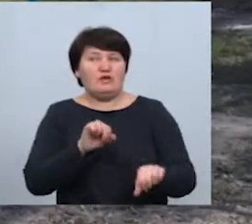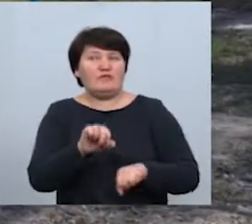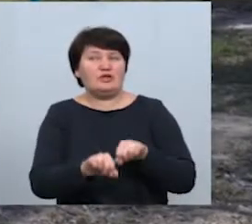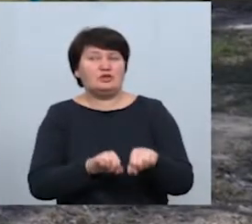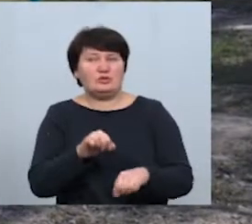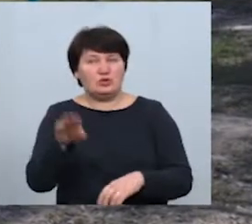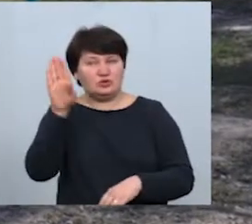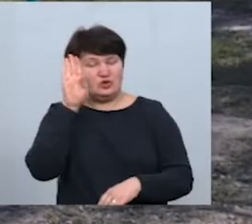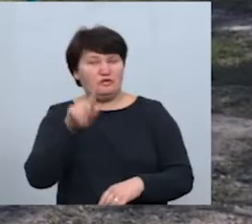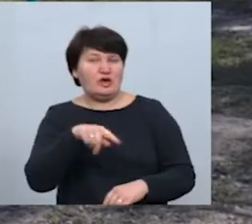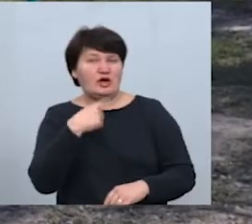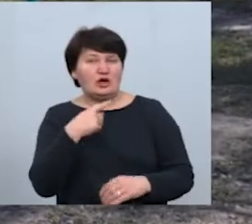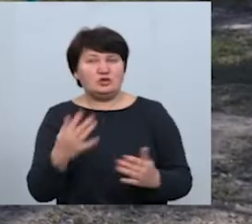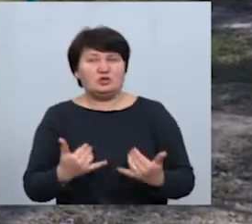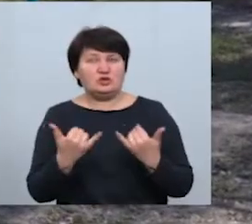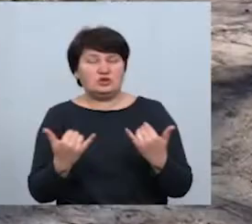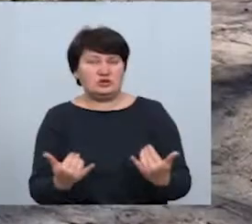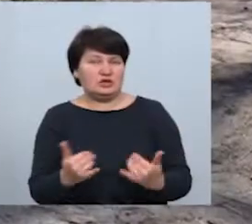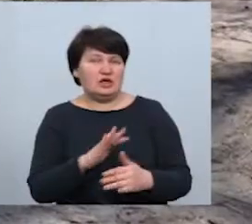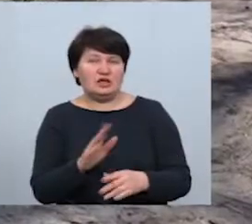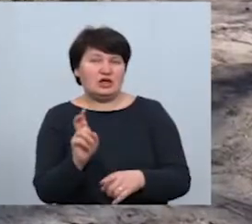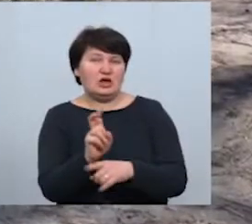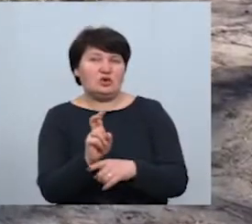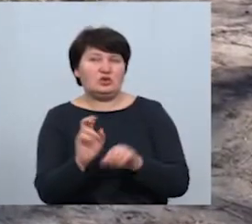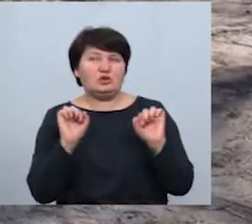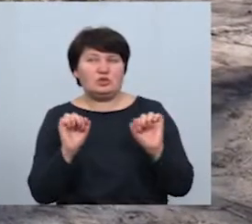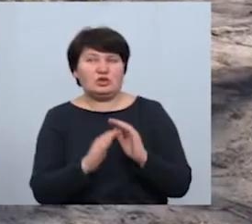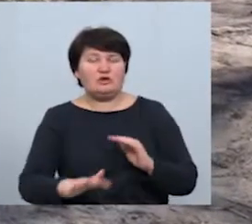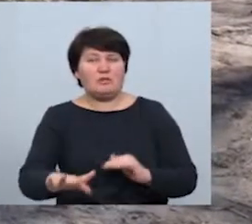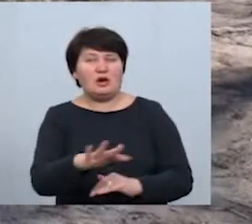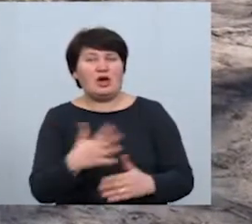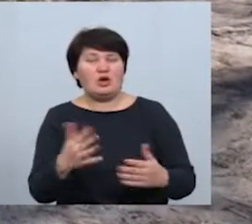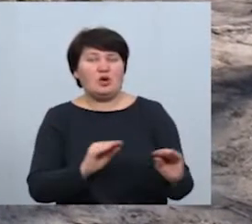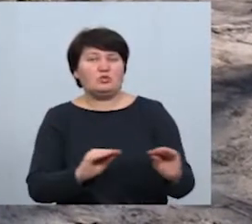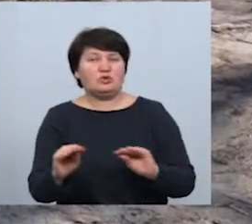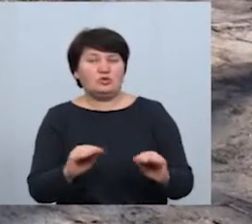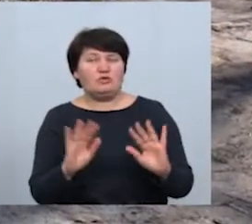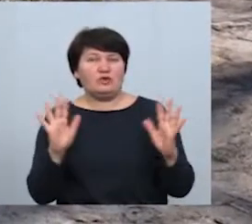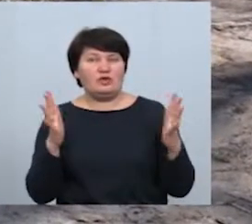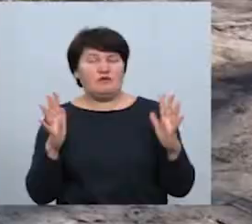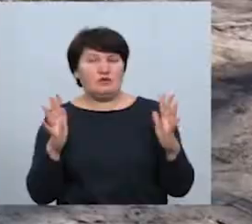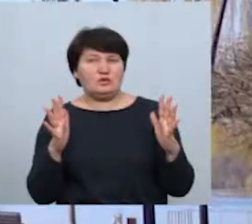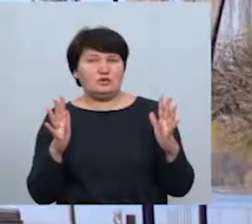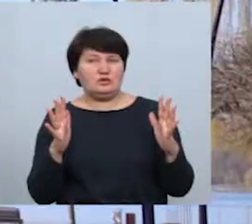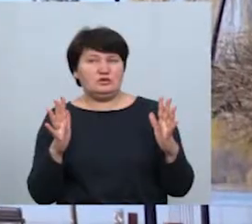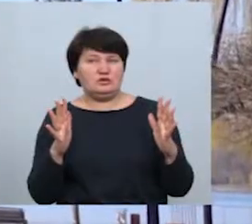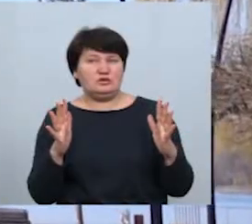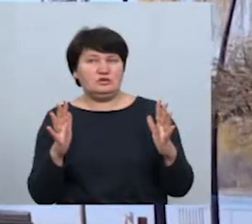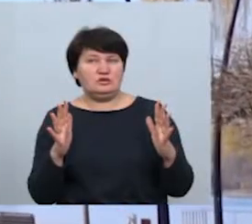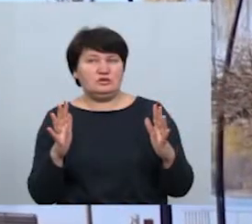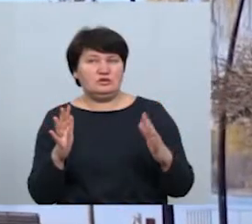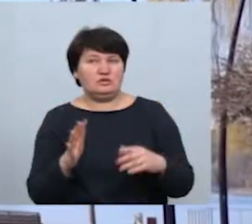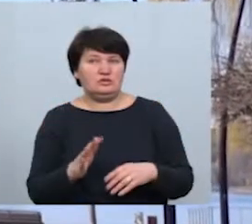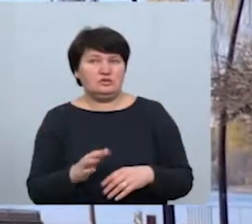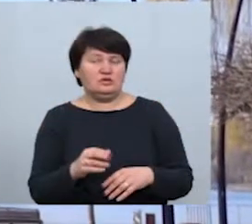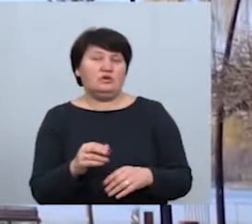Чоловік каже, що зараз не ходить на спортивні майданчики, які облаштовані на вулиці. Виходжу, хоч трошки